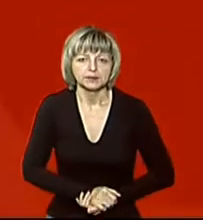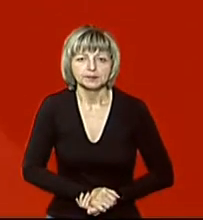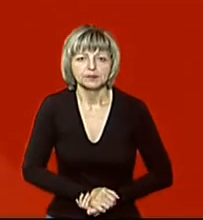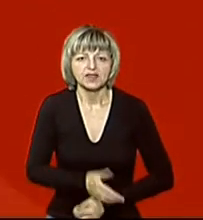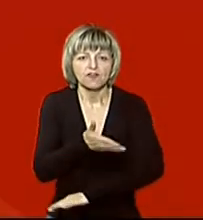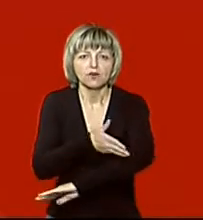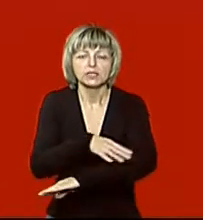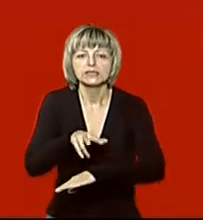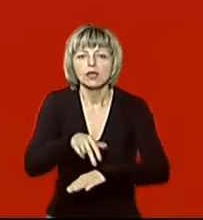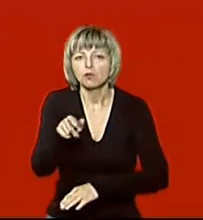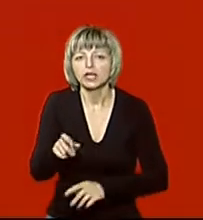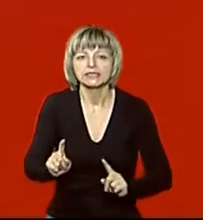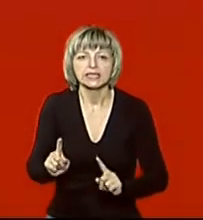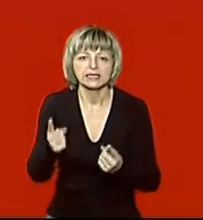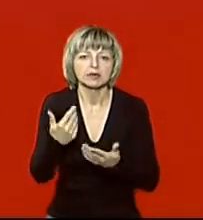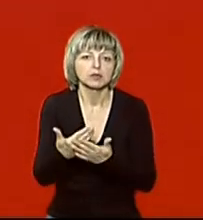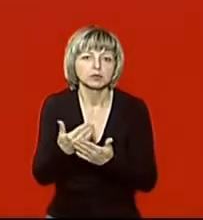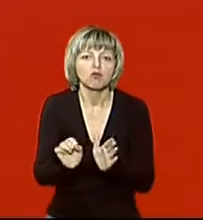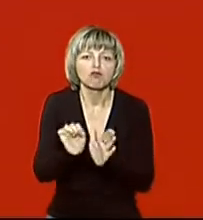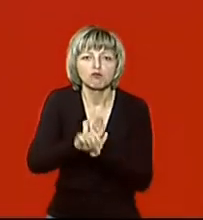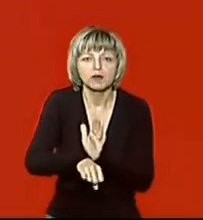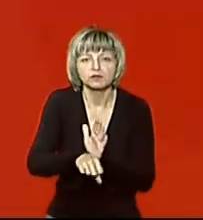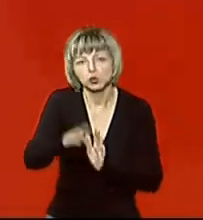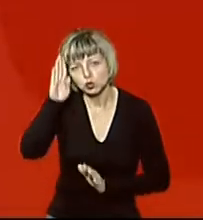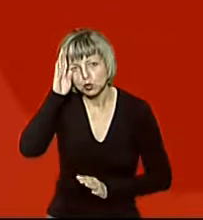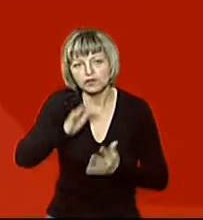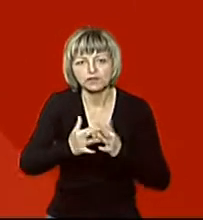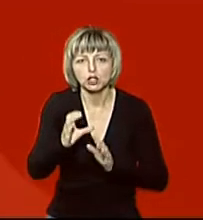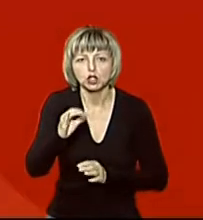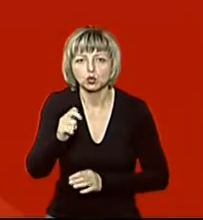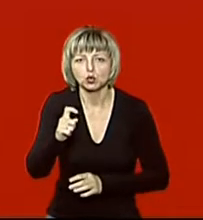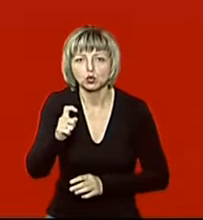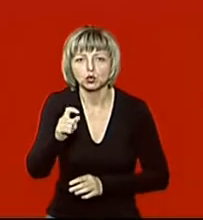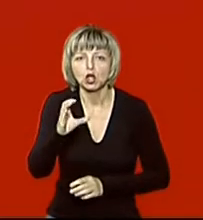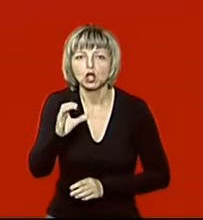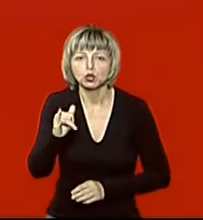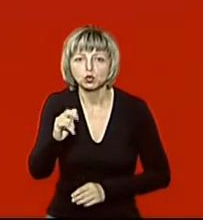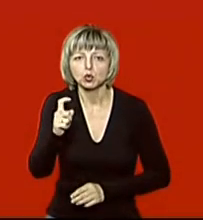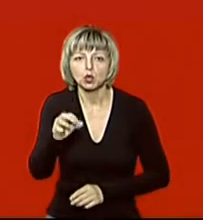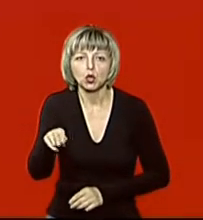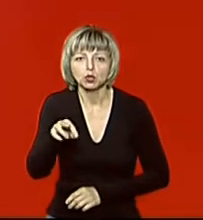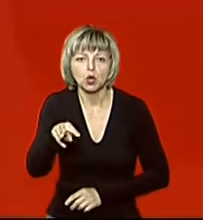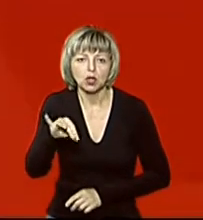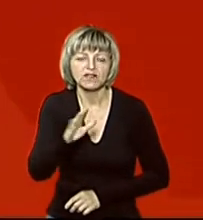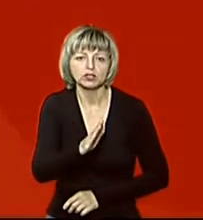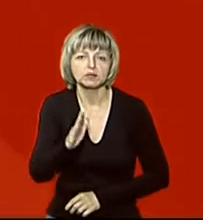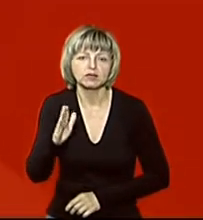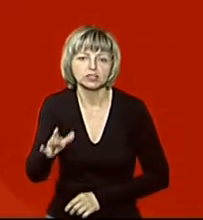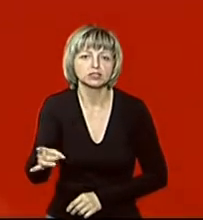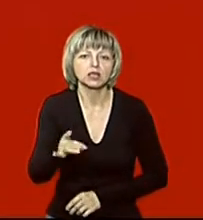Волинські правоохоронці затримали, ймовірно, вбивцю чоловіка у селі Суходоли Володимир-Волинського району. Як розповів головний